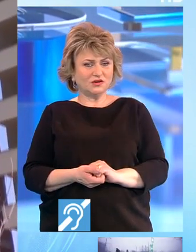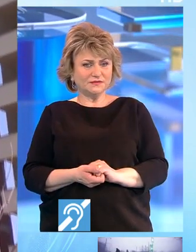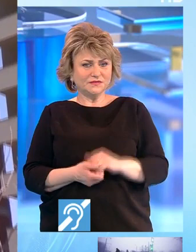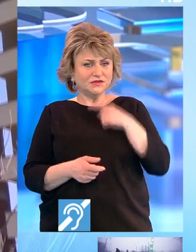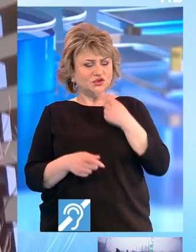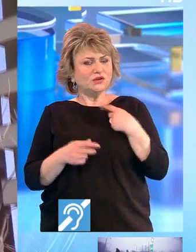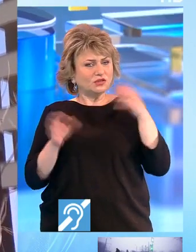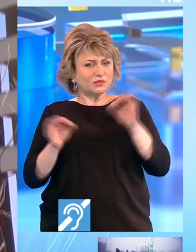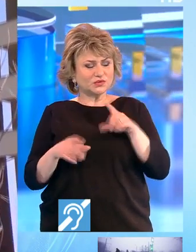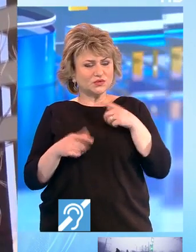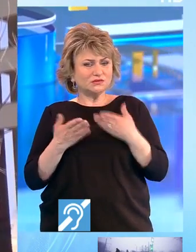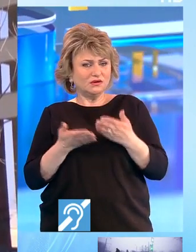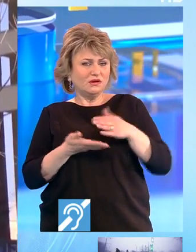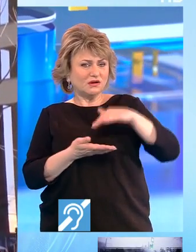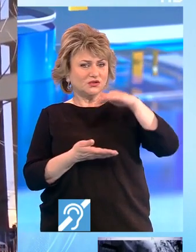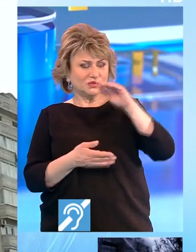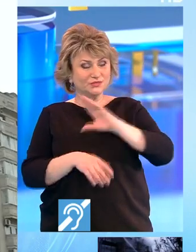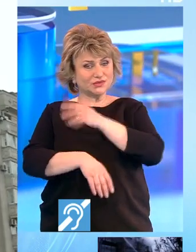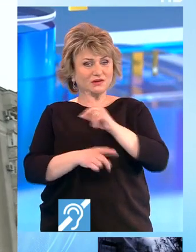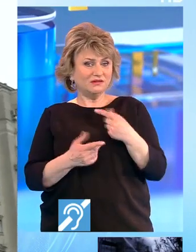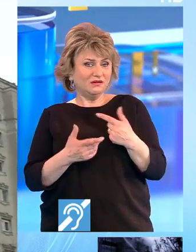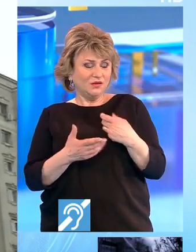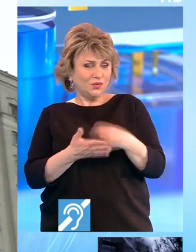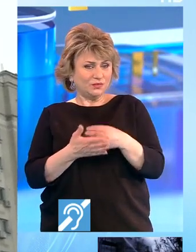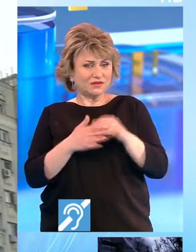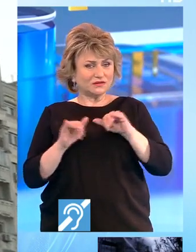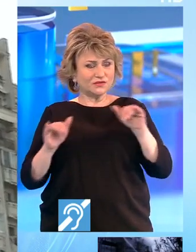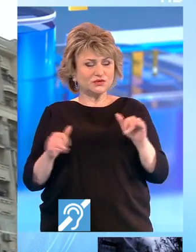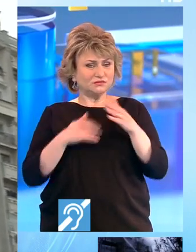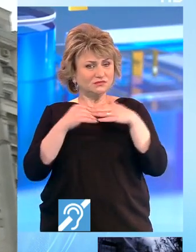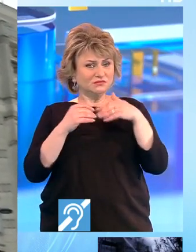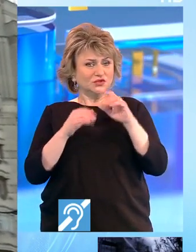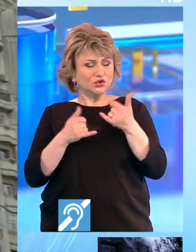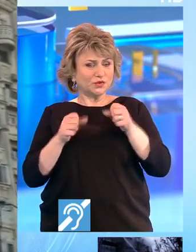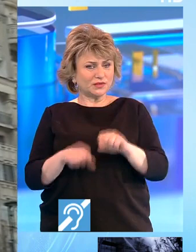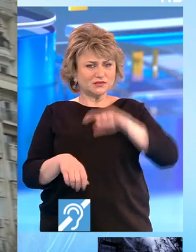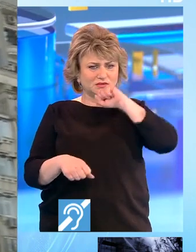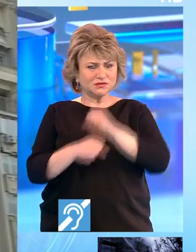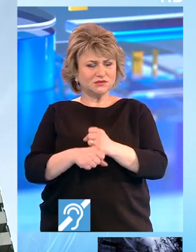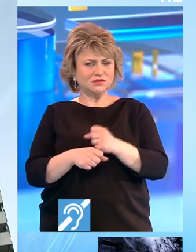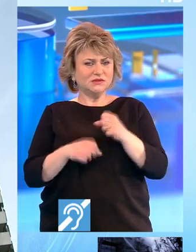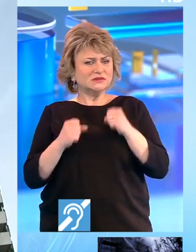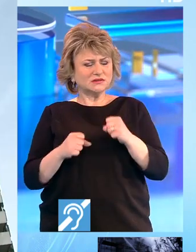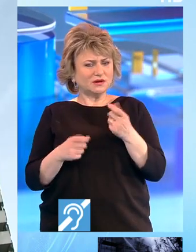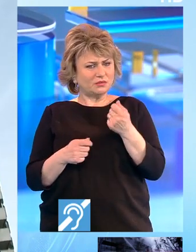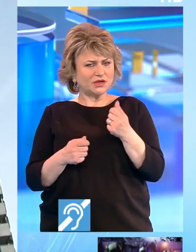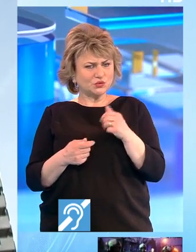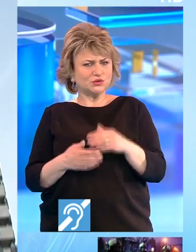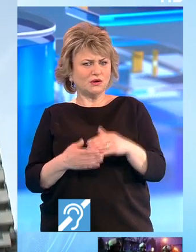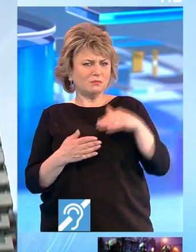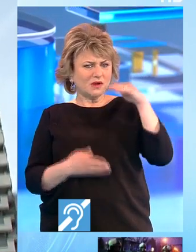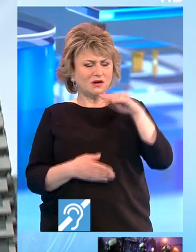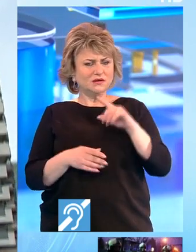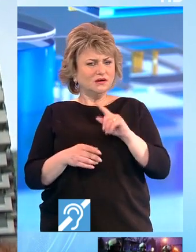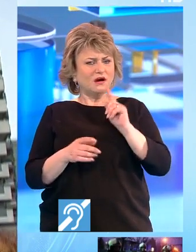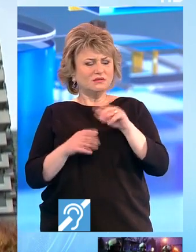dobânzile sunt în creștere, iar inflația erodează, puterea de cumpărare a românilor, dezvoltatorii imobiliari și proprietarii se încăpățânează să țină prețurile sus. Acum, la